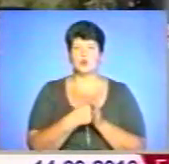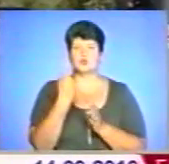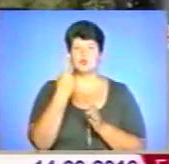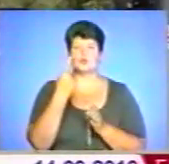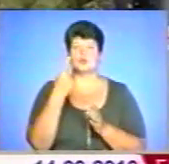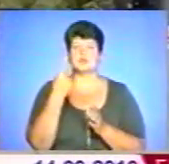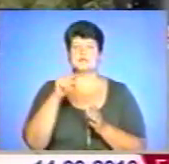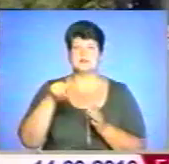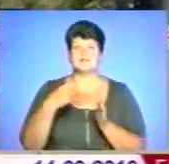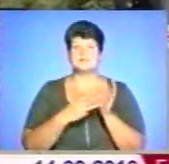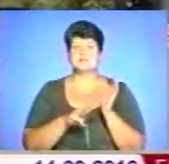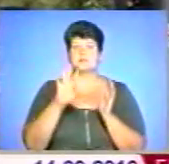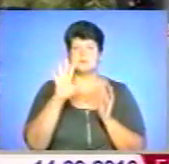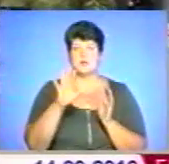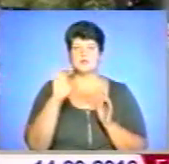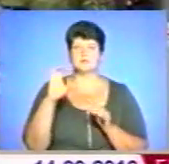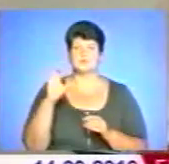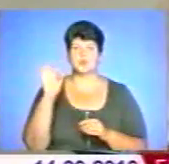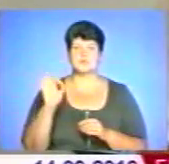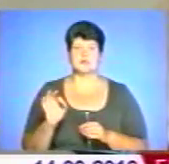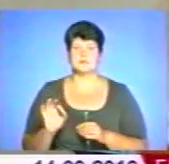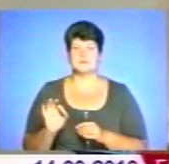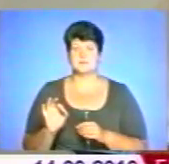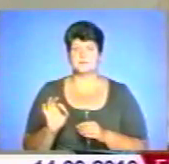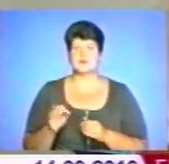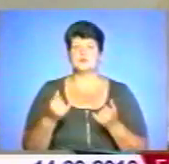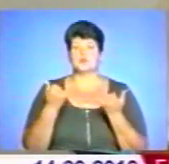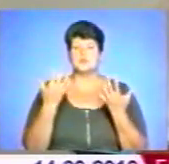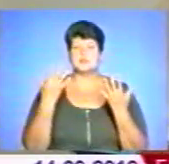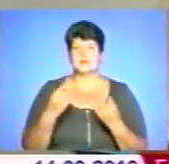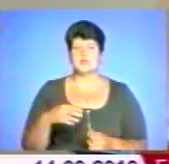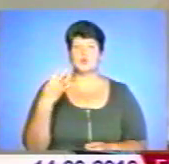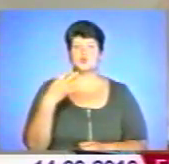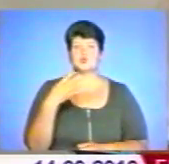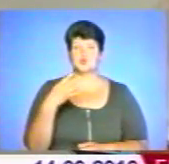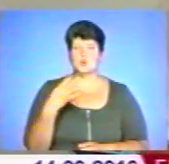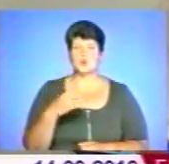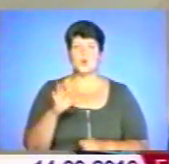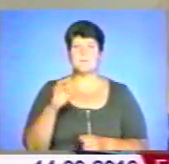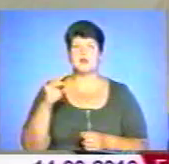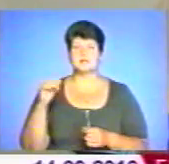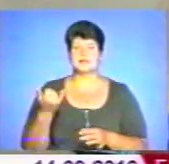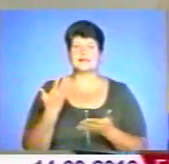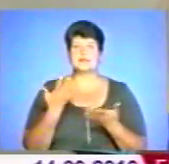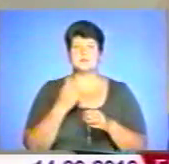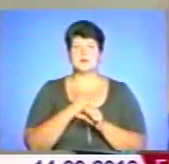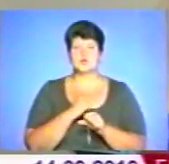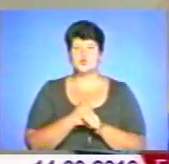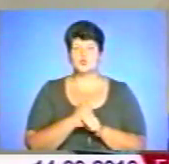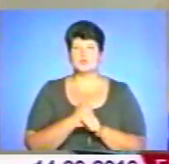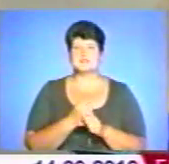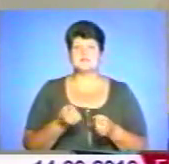,85%. На сьогодні понад 40 операторів, які працюють на ринку